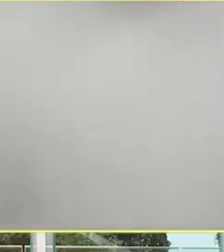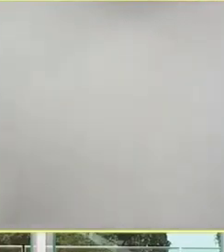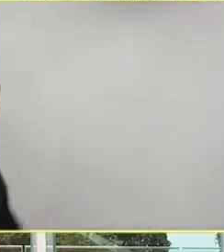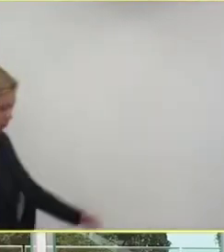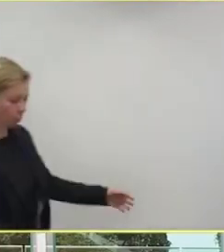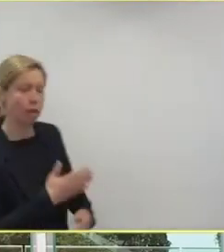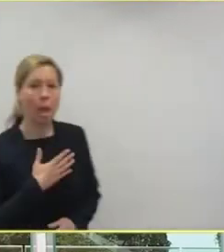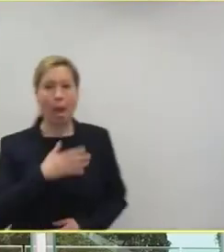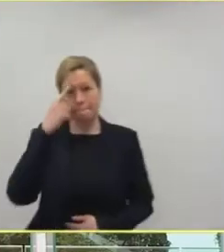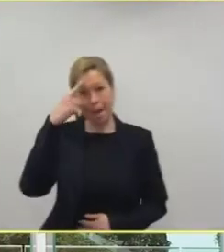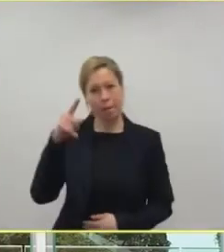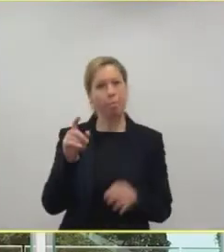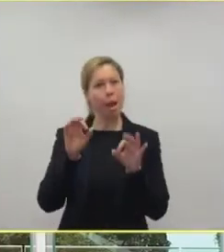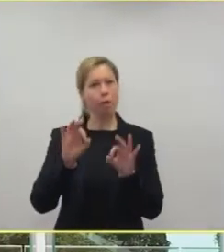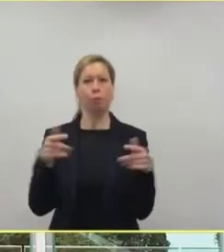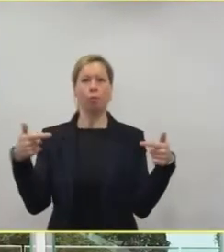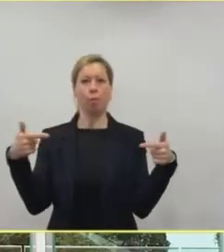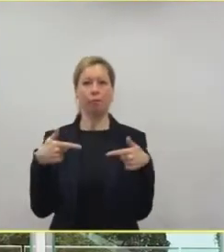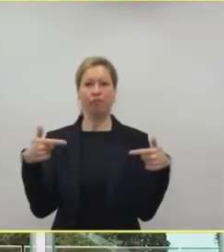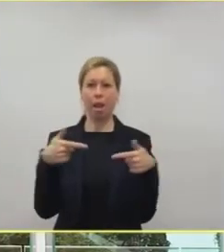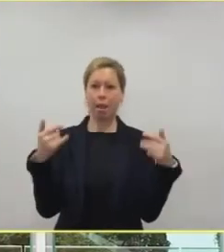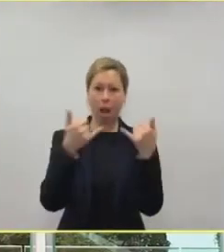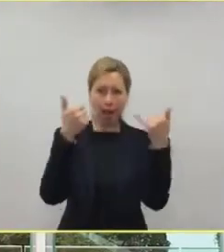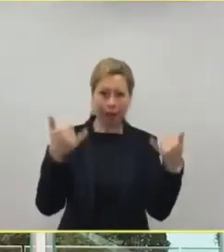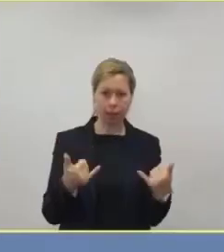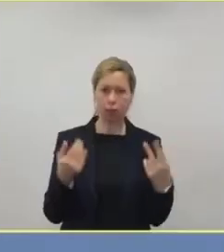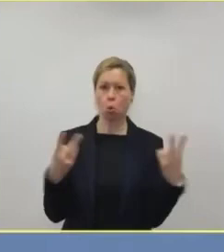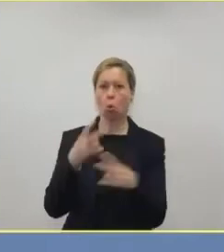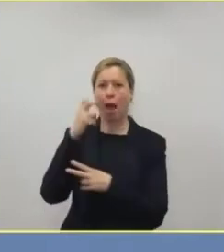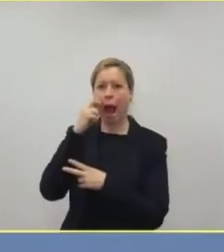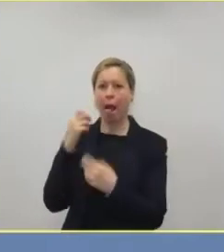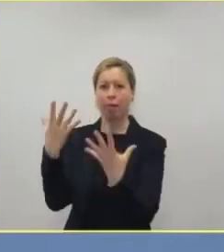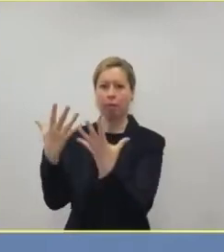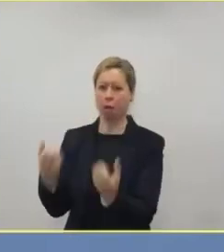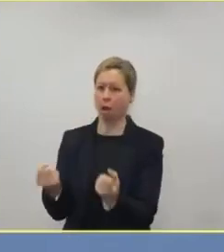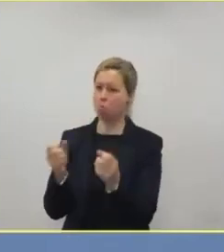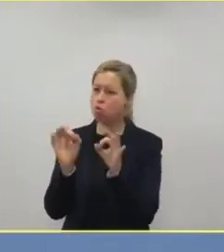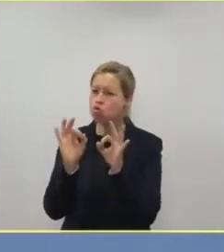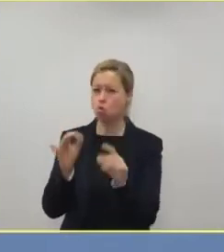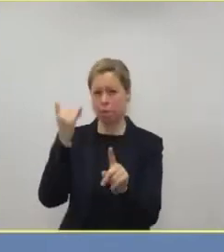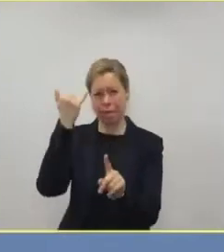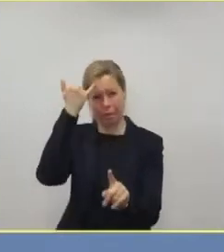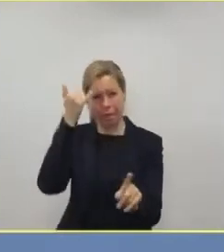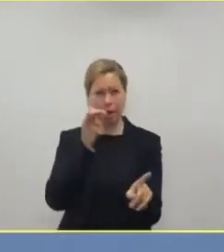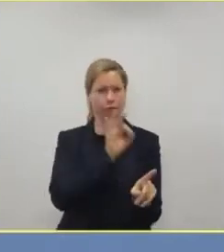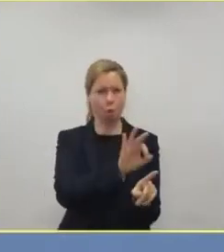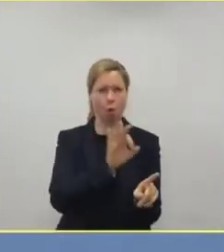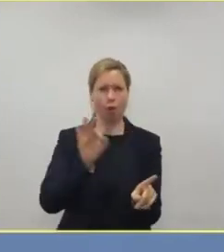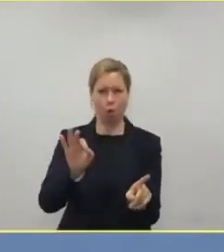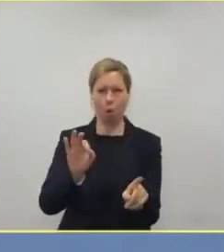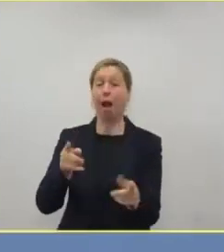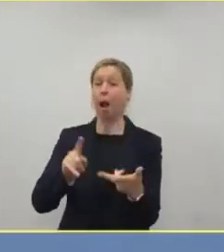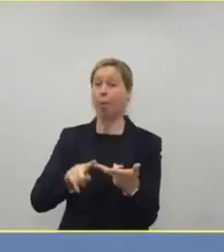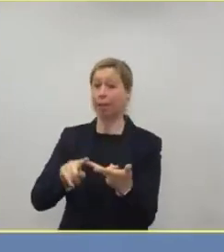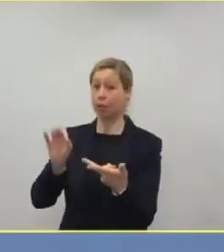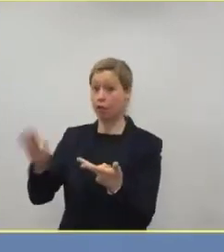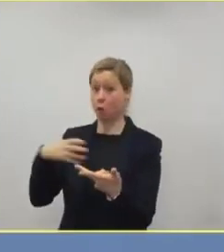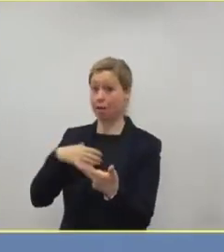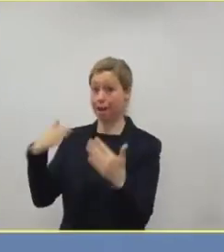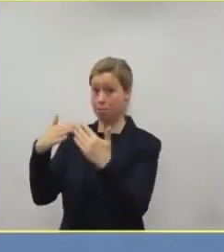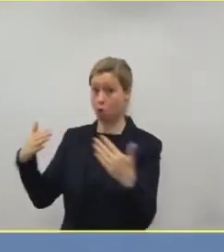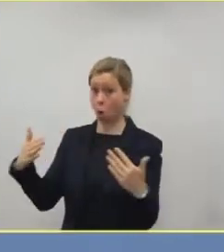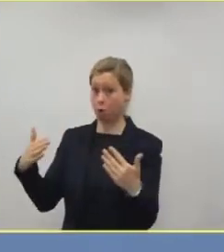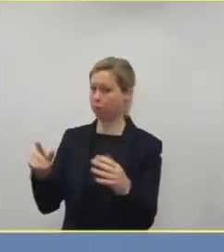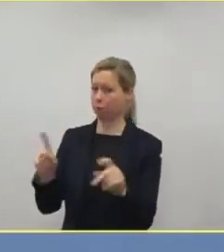Pflegeeinrichtungen und für Altenheime. Für Krankenhäuser aber nicht. Und meinetwegen im Krankenhaus ist es